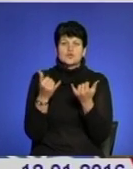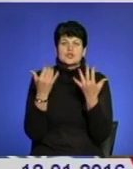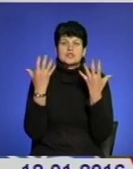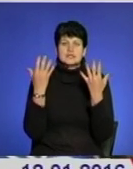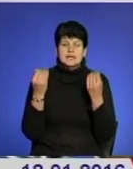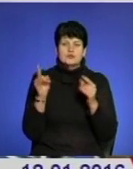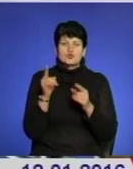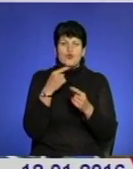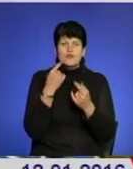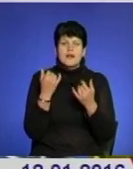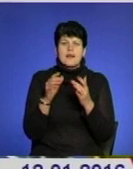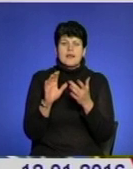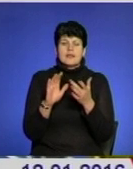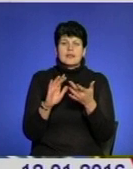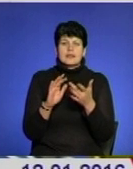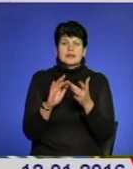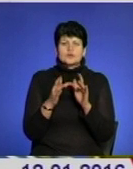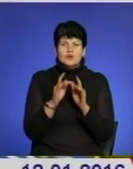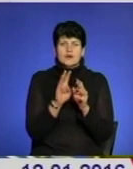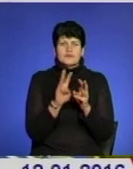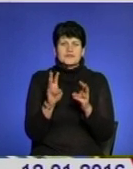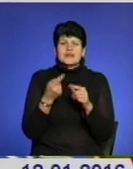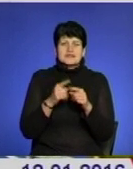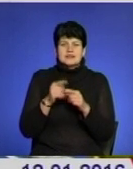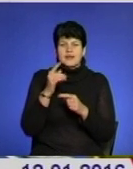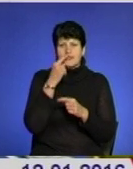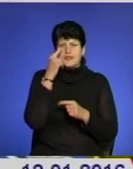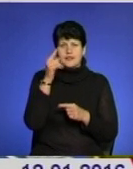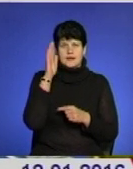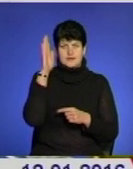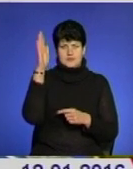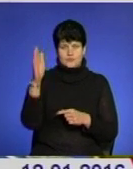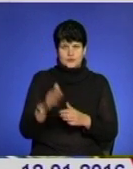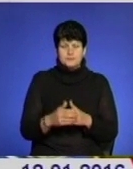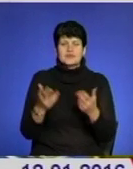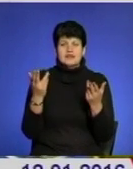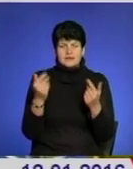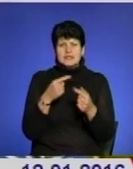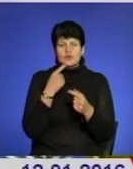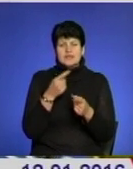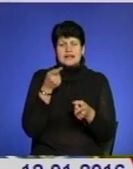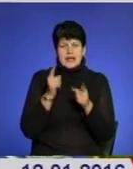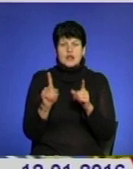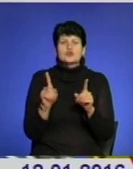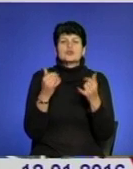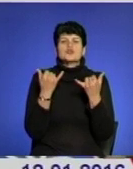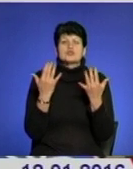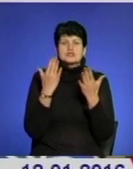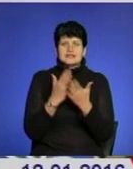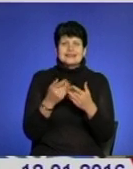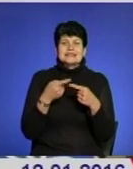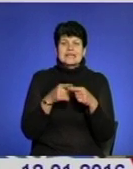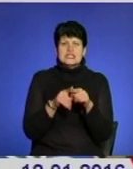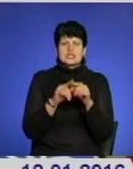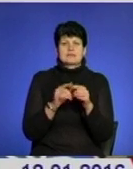що говорять електронні карти, повірте мені, це ще далеке майбутнє. Ну давайте говорити реально, що у нас є на сьогодні з технічним